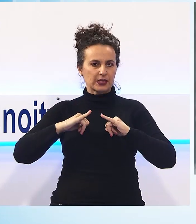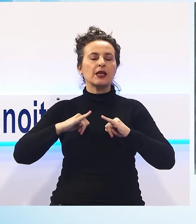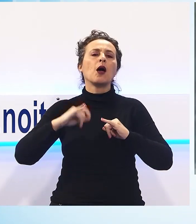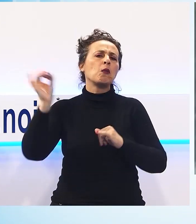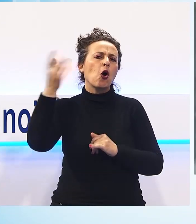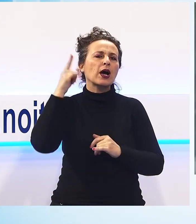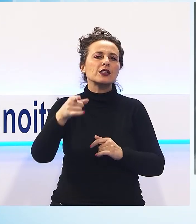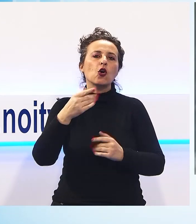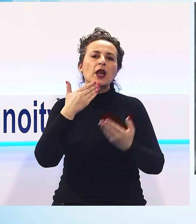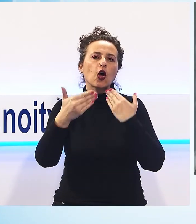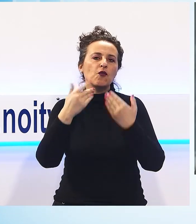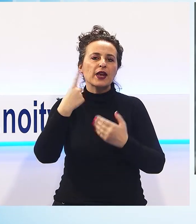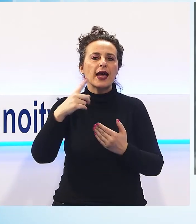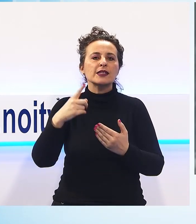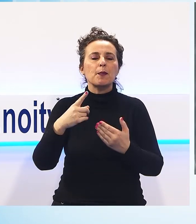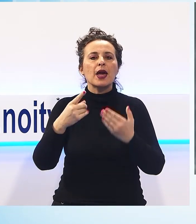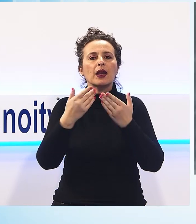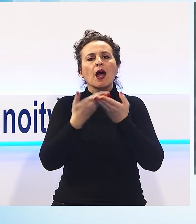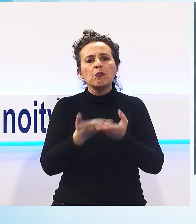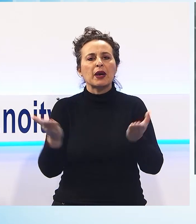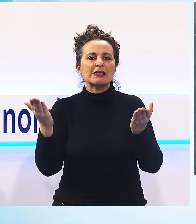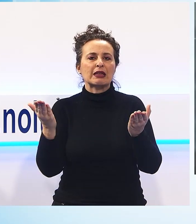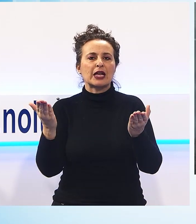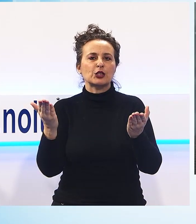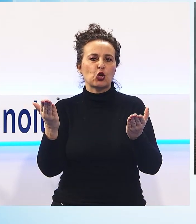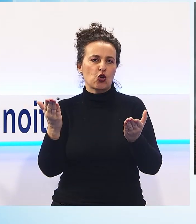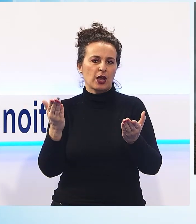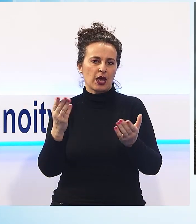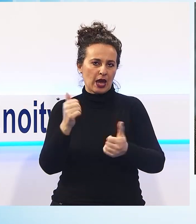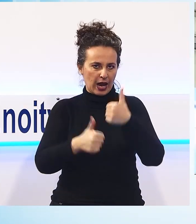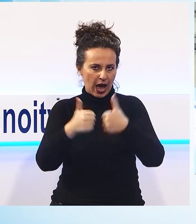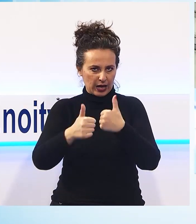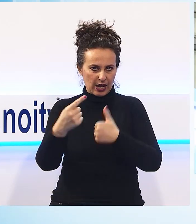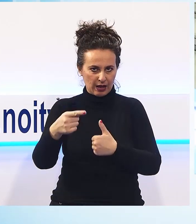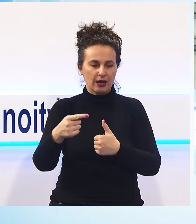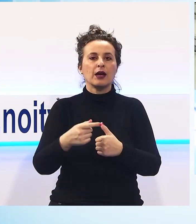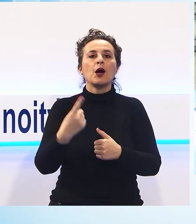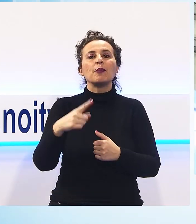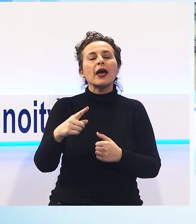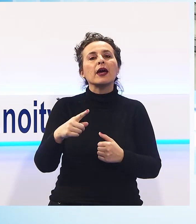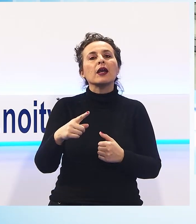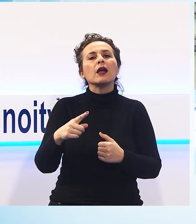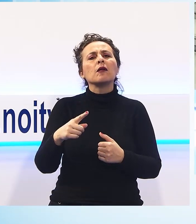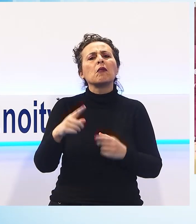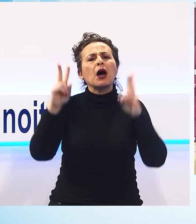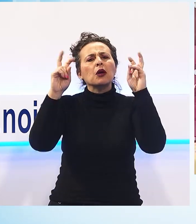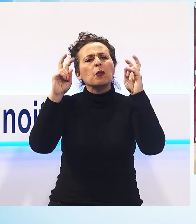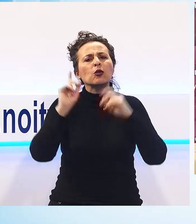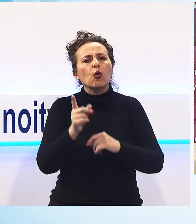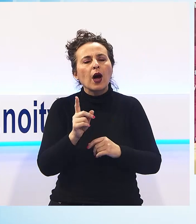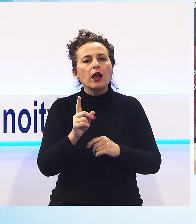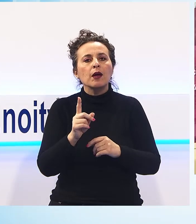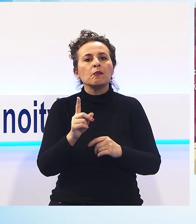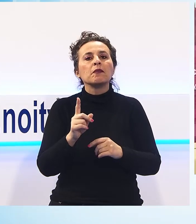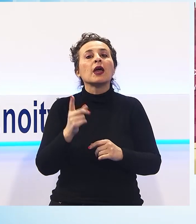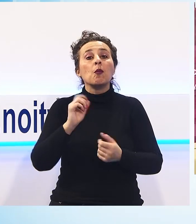Nel mese marzo dedicato per l'antonomasia alla donna è stata rimanata l'importanza del movimento nell'equilibrio psicofisico della persona per la salute